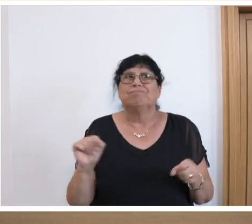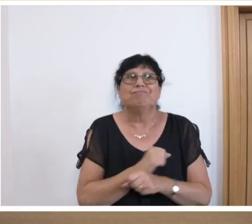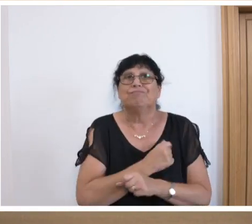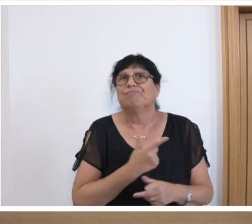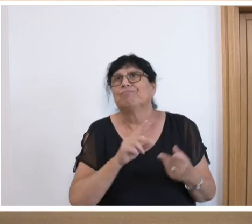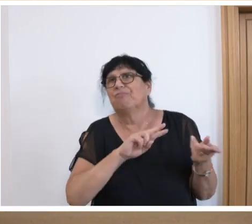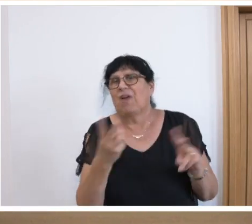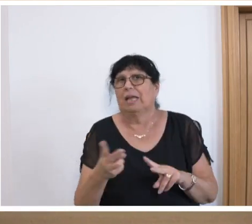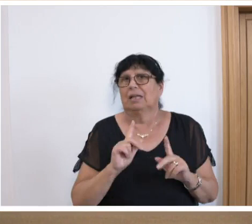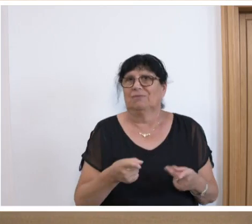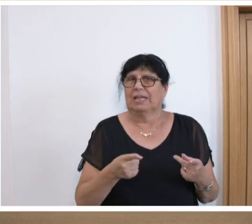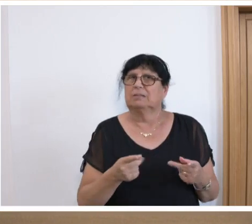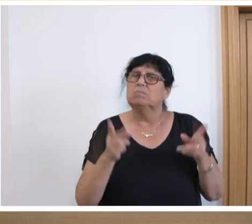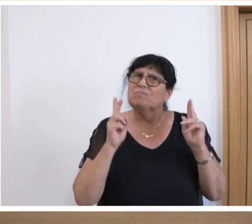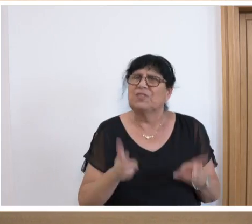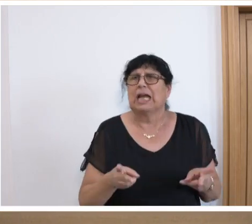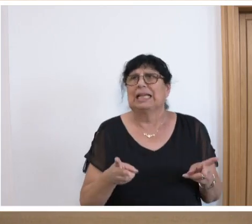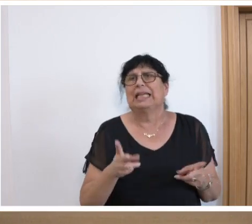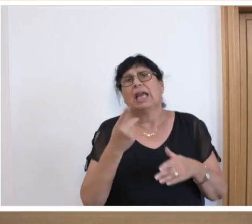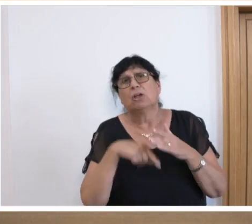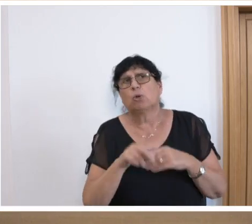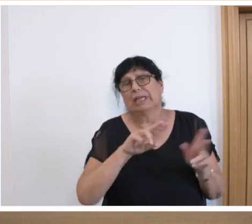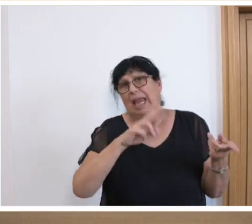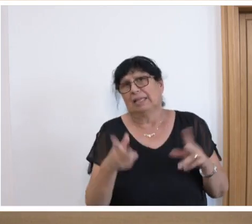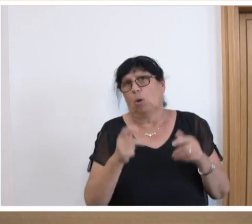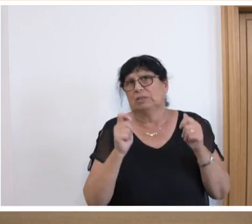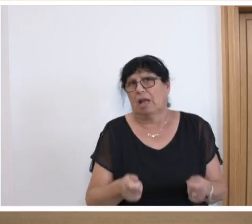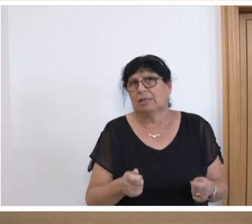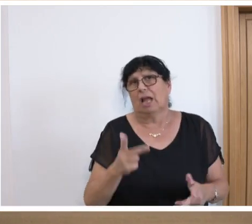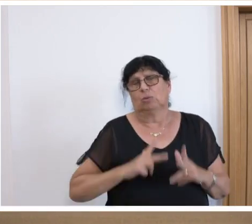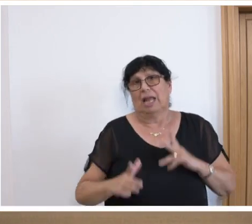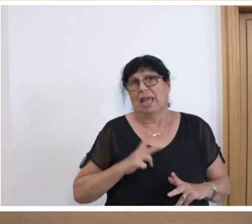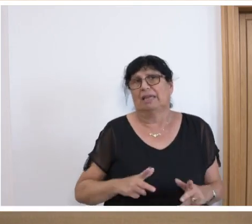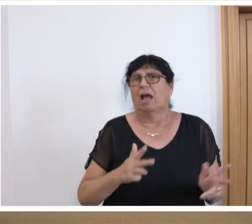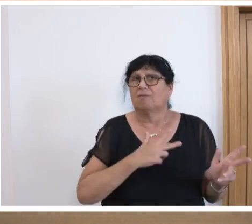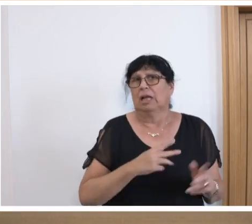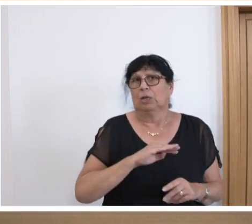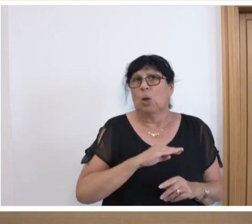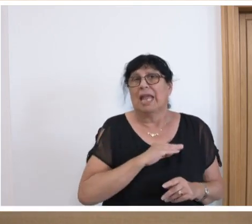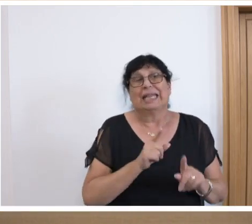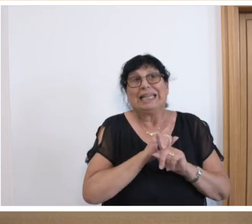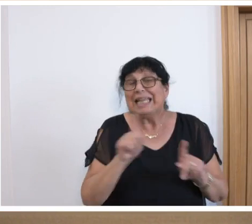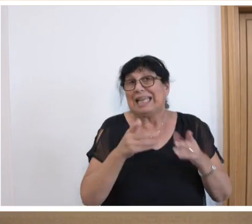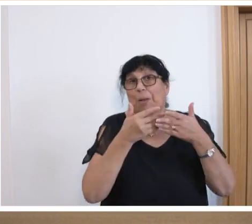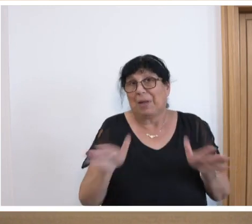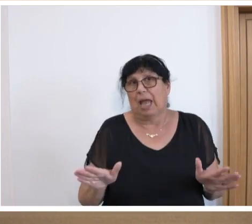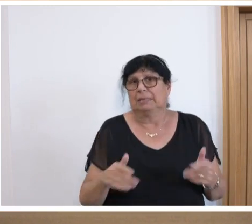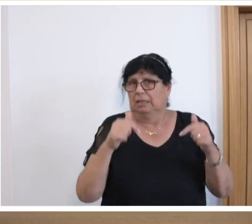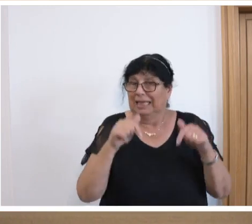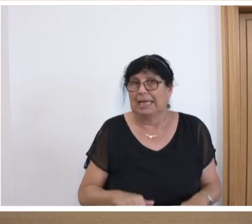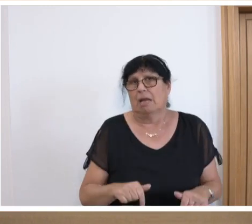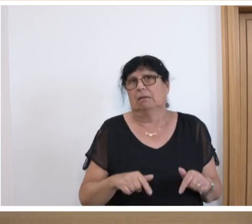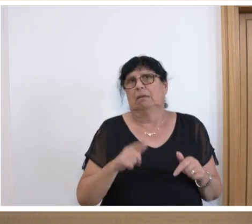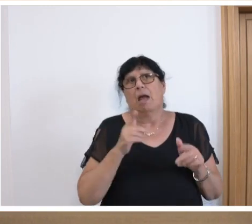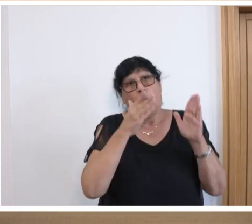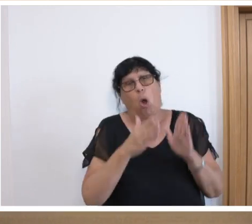Es wird wirklich durch diesen Abänderungsantrag, und leider waren die Kolleginnen und Kollegen ja nicht bereit, hier ein